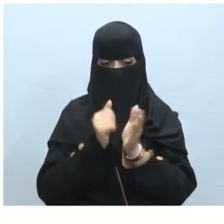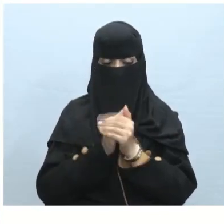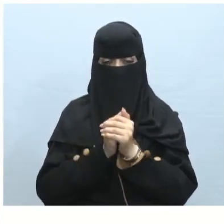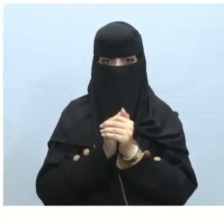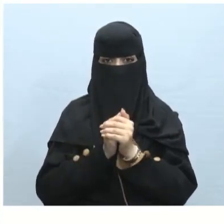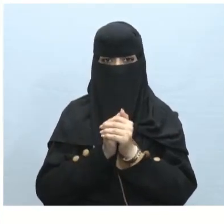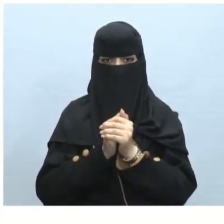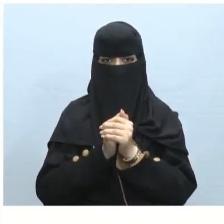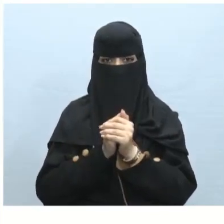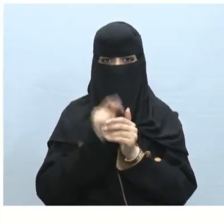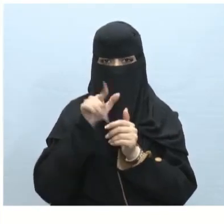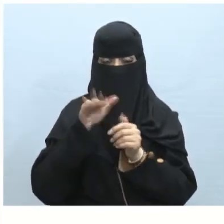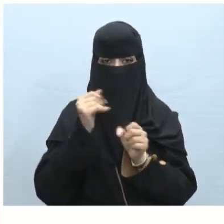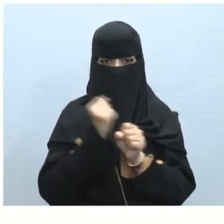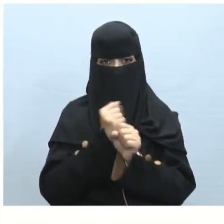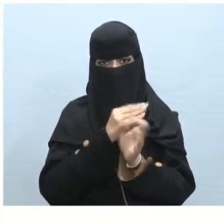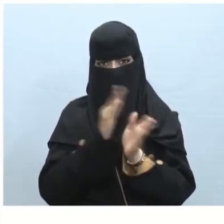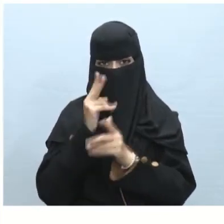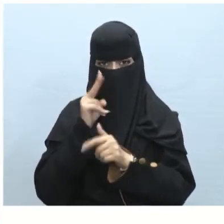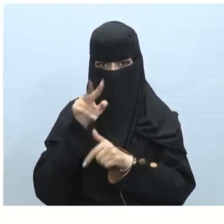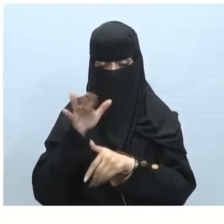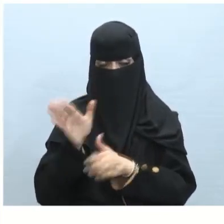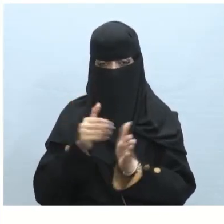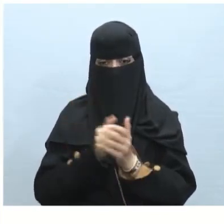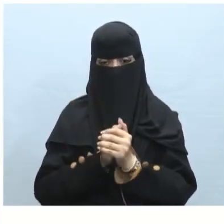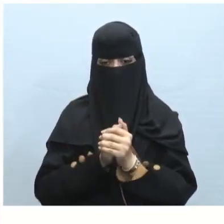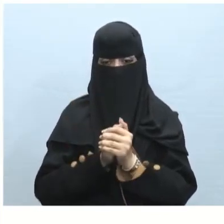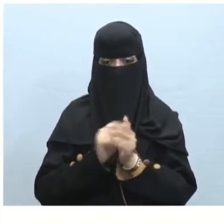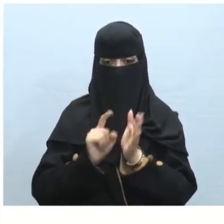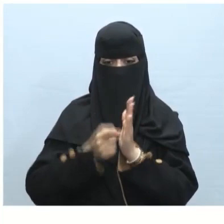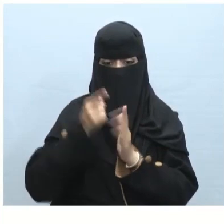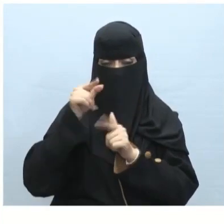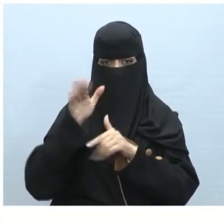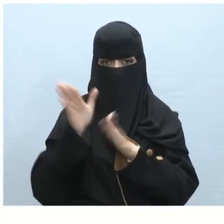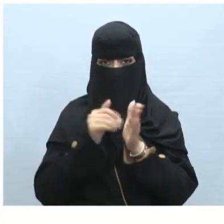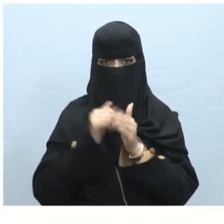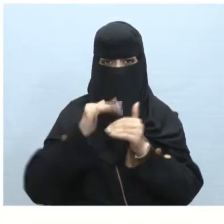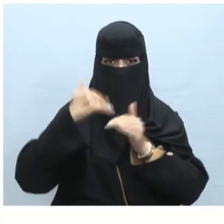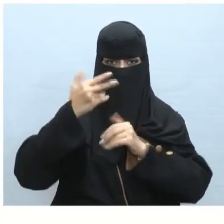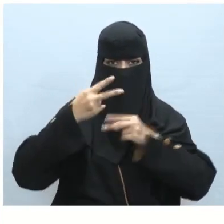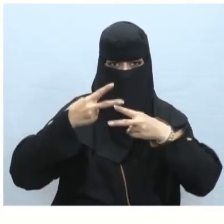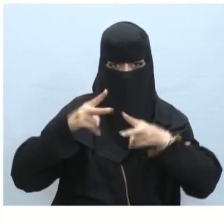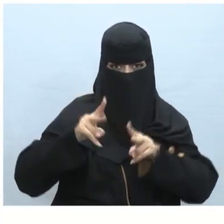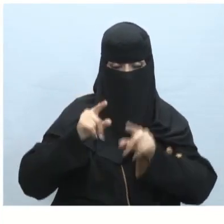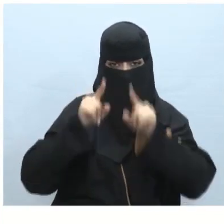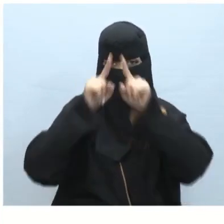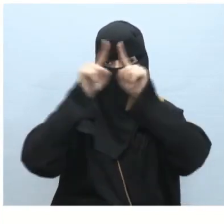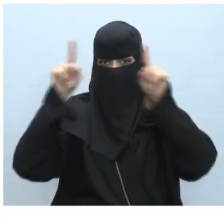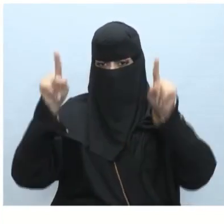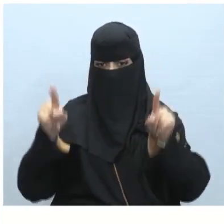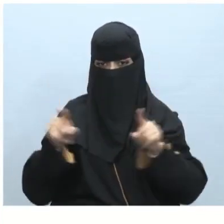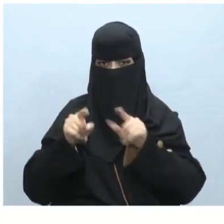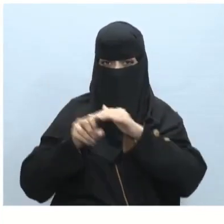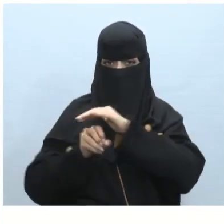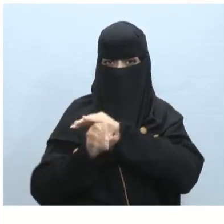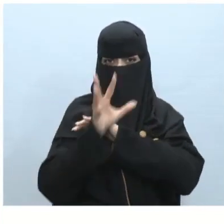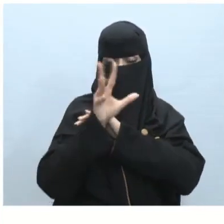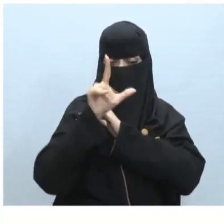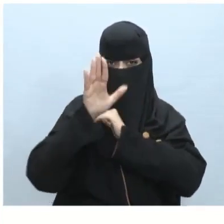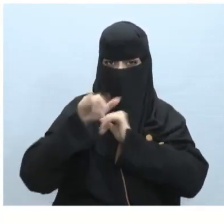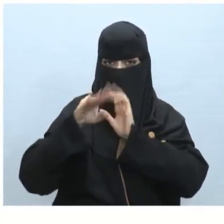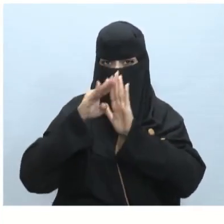تطبيق عملي على علامة تبويب التشغيل بعد فتح العرض في